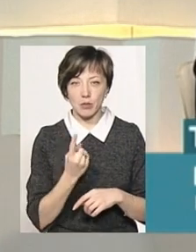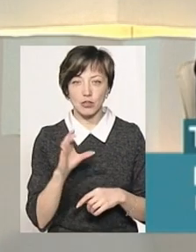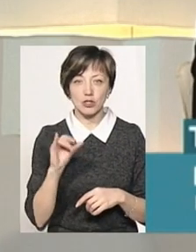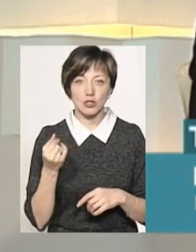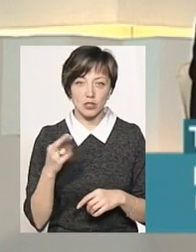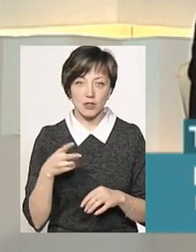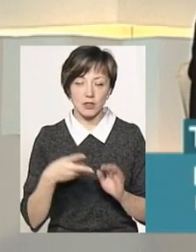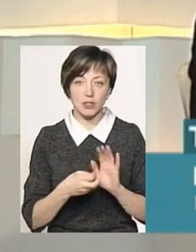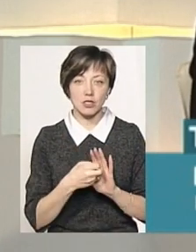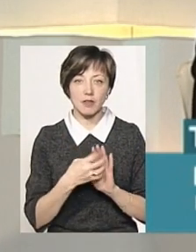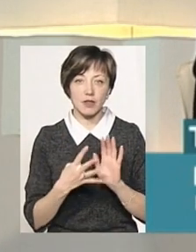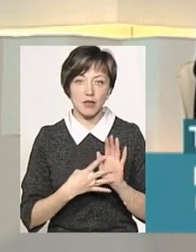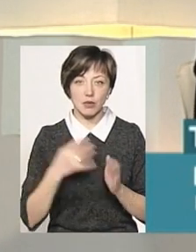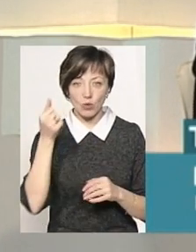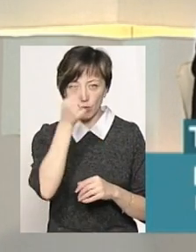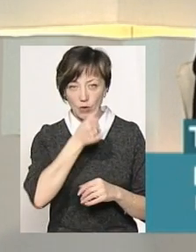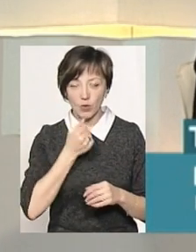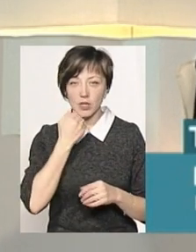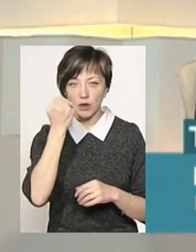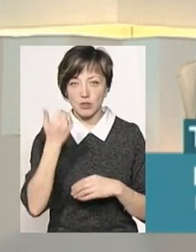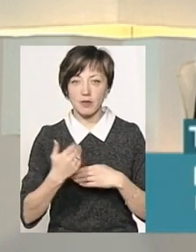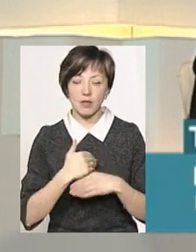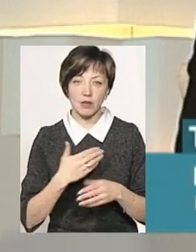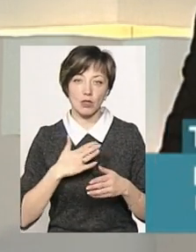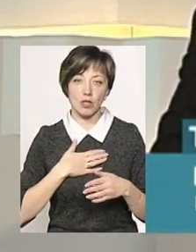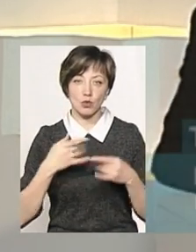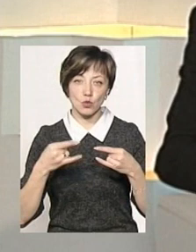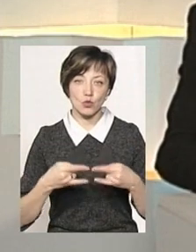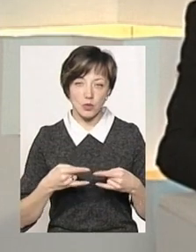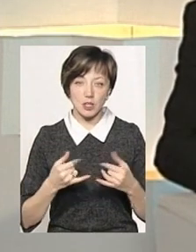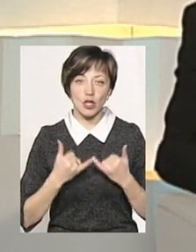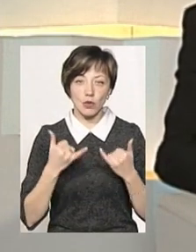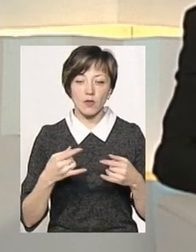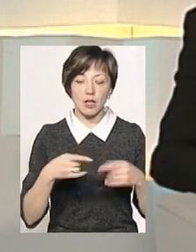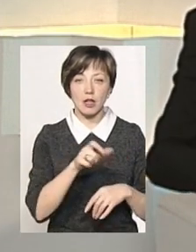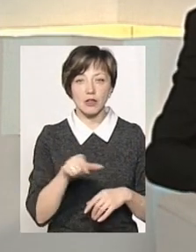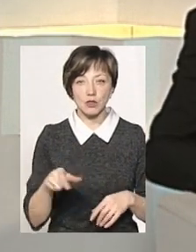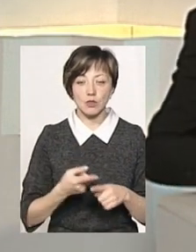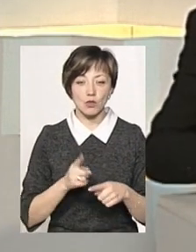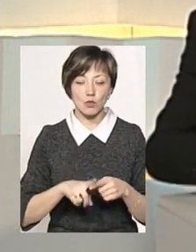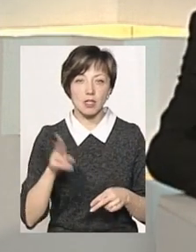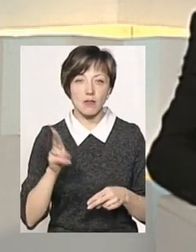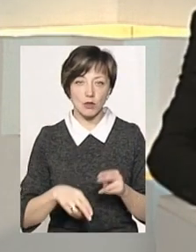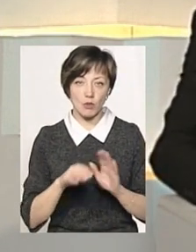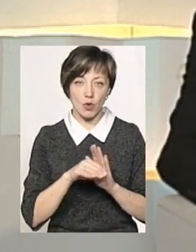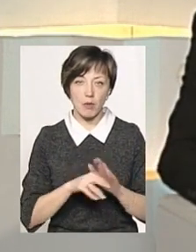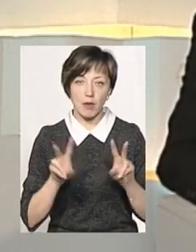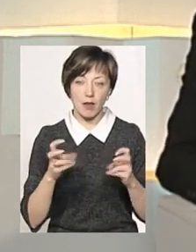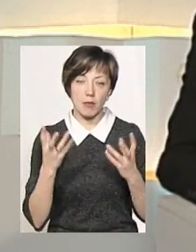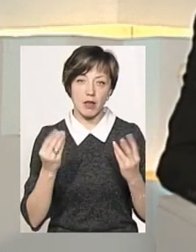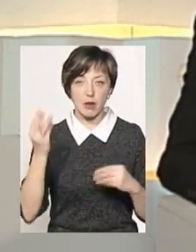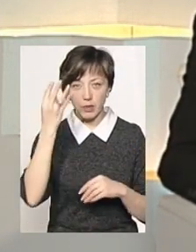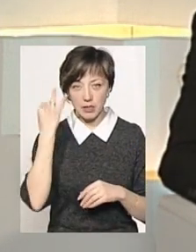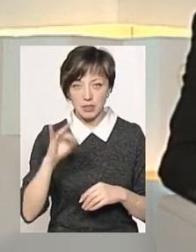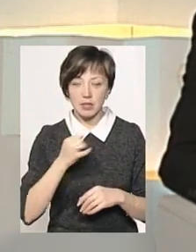січня 2019 року. Дякую, що завітали до нашої студії. Шановні телеглядачі, на цьому завершуємо програму «Тема Дня